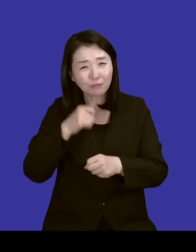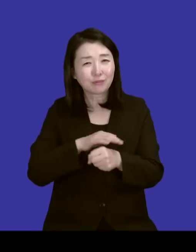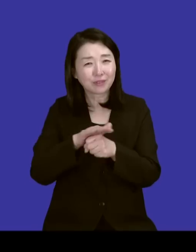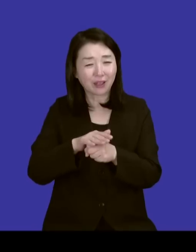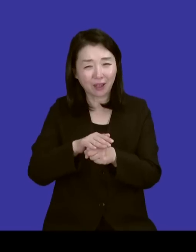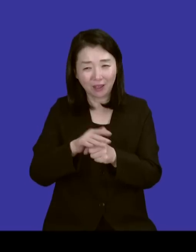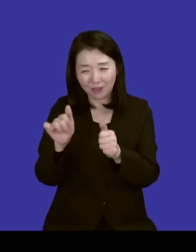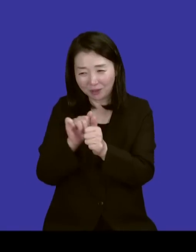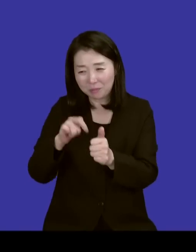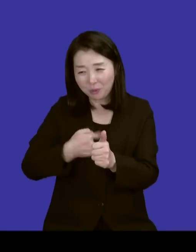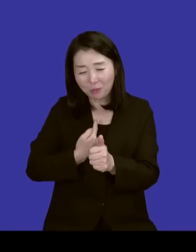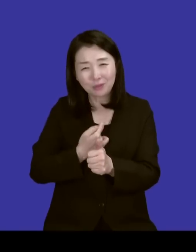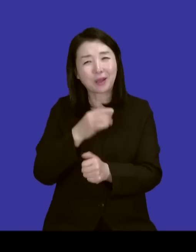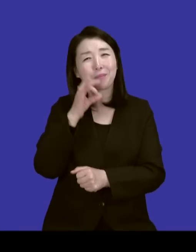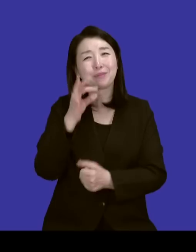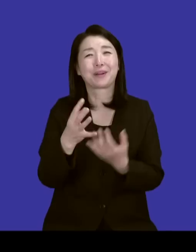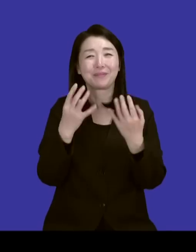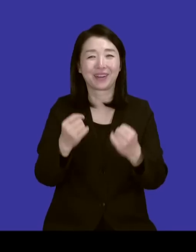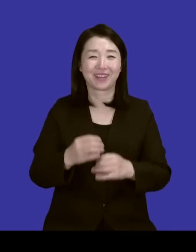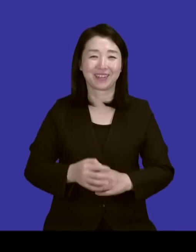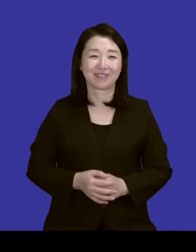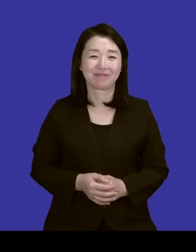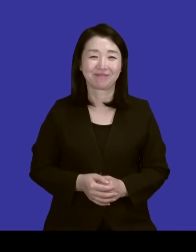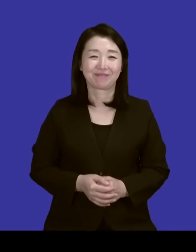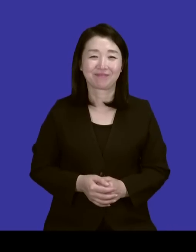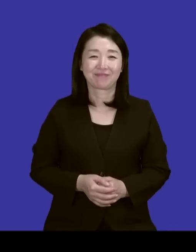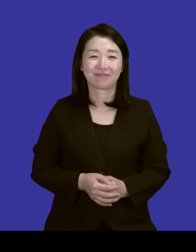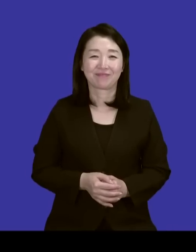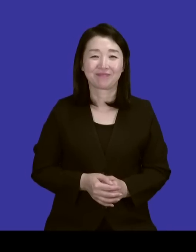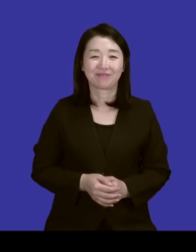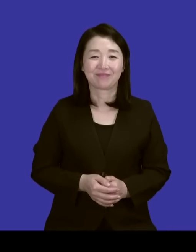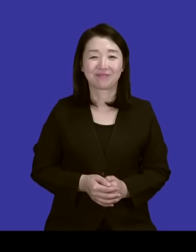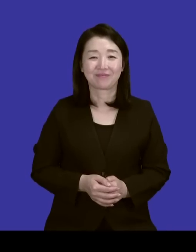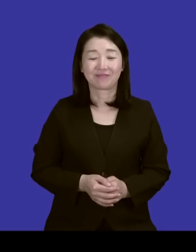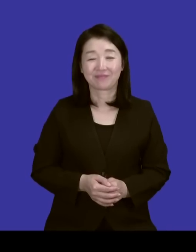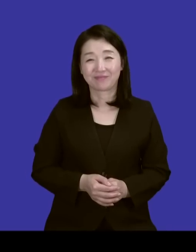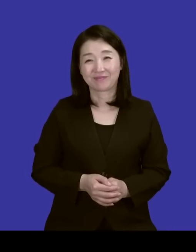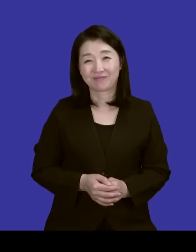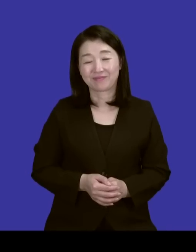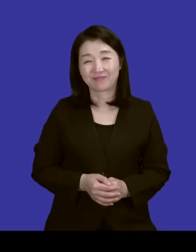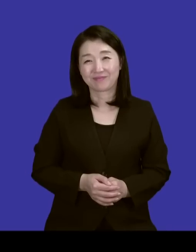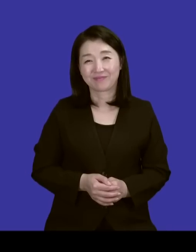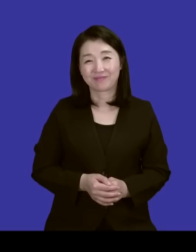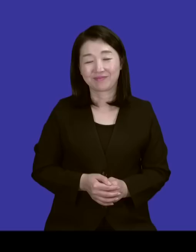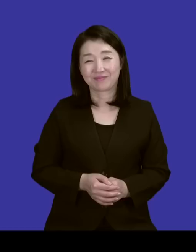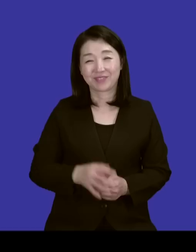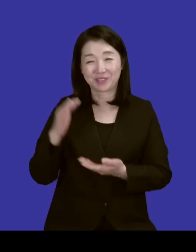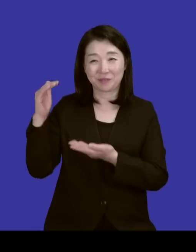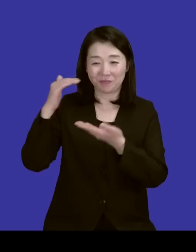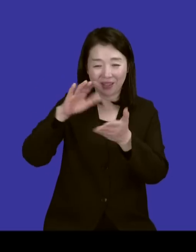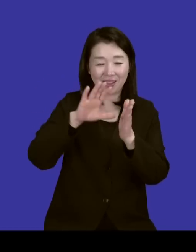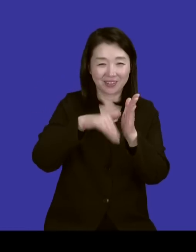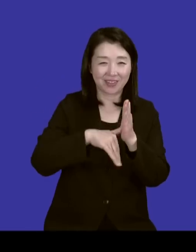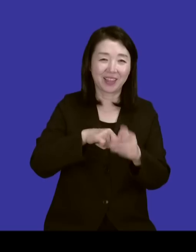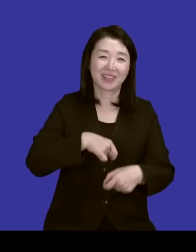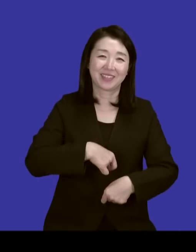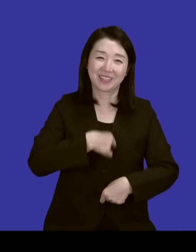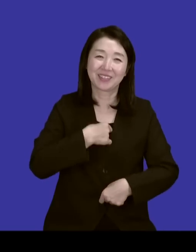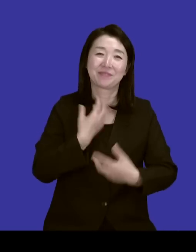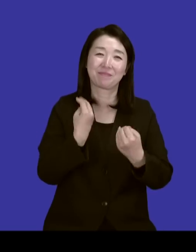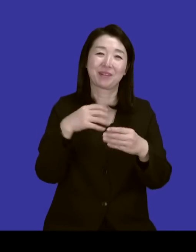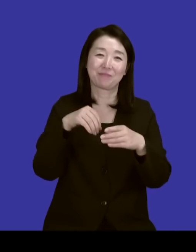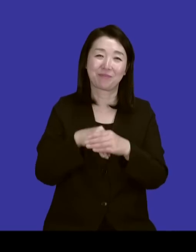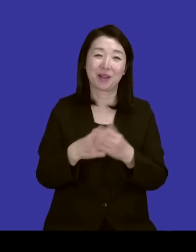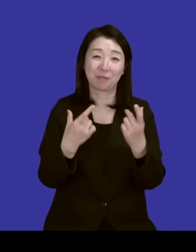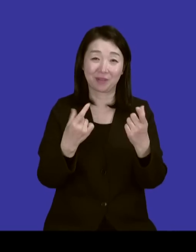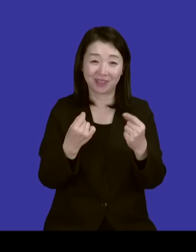많아서 그런 것 같아요. 지금 이야기 속에 너무나 많은 진심이 담겨있는 것 같아요. 목사님 그럼요.